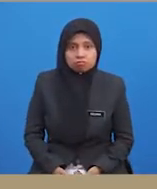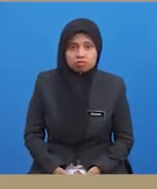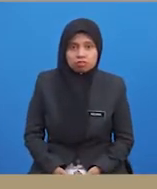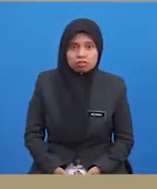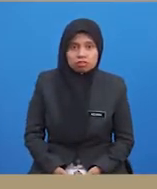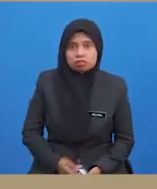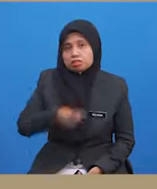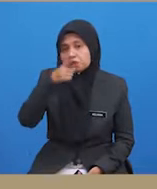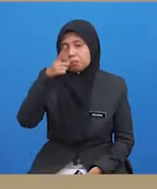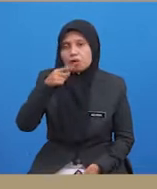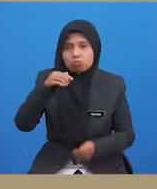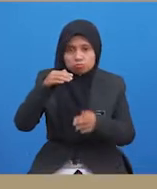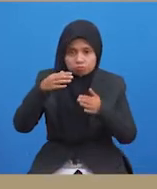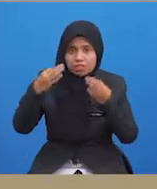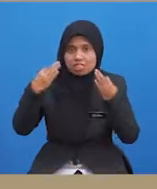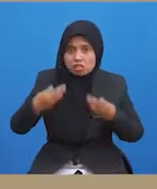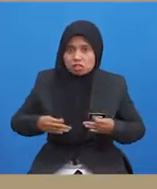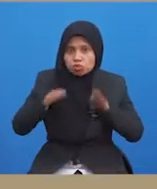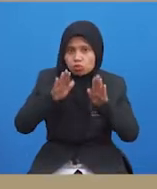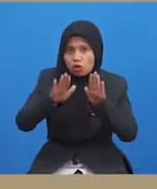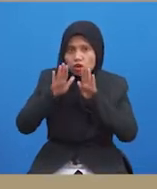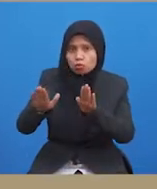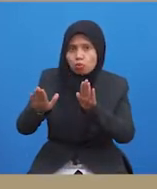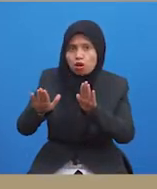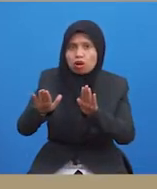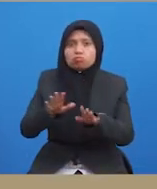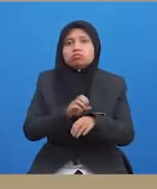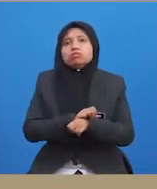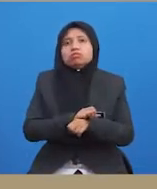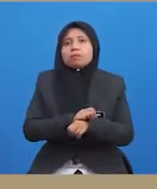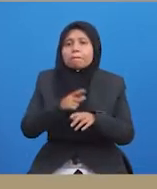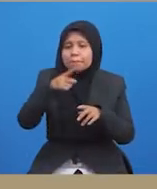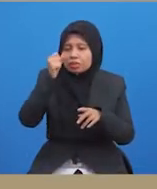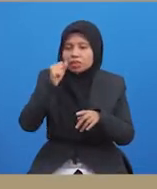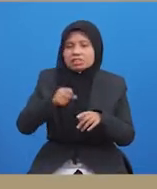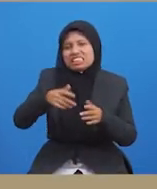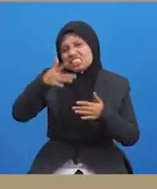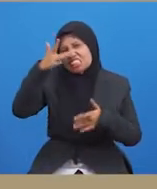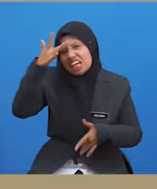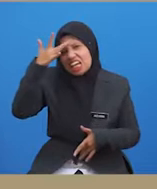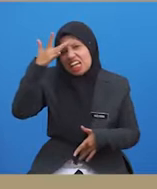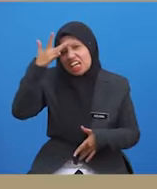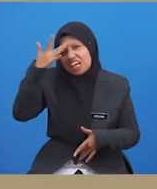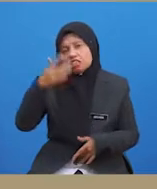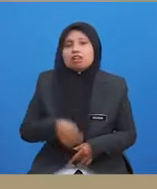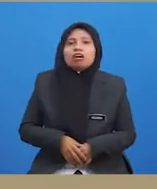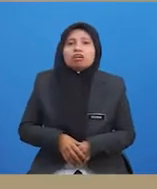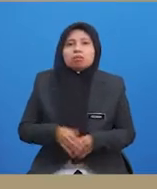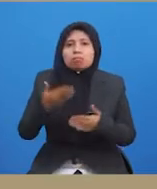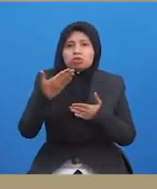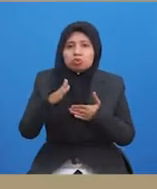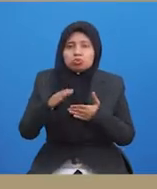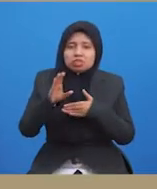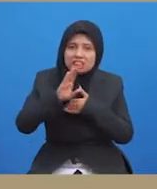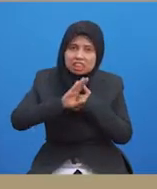Susulan dari sentuhan fizikal yang keras atau kasar akan menyebabkan kesakitan atau